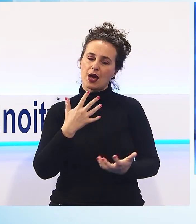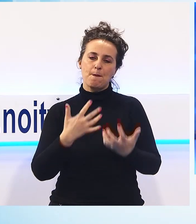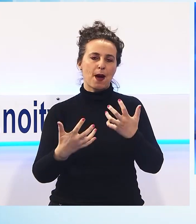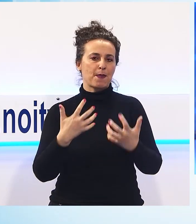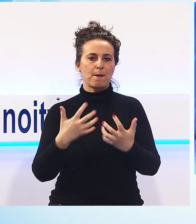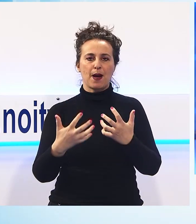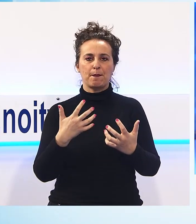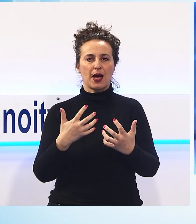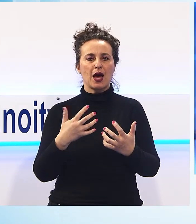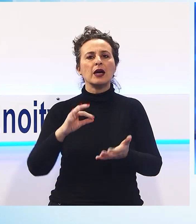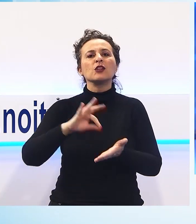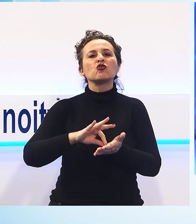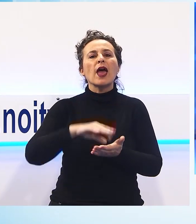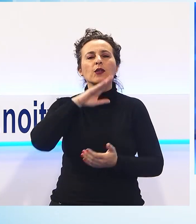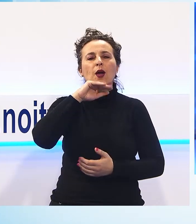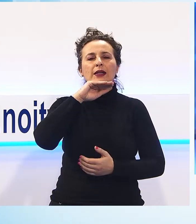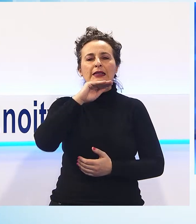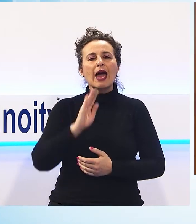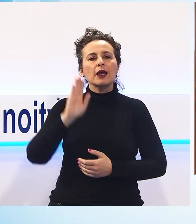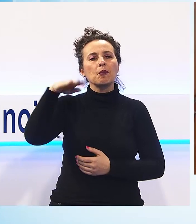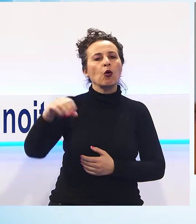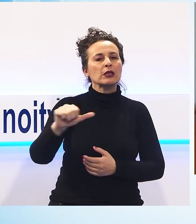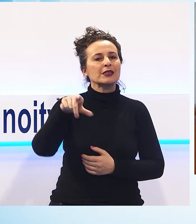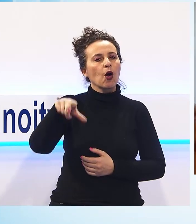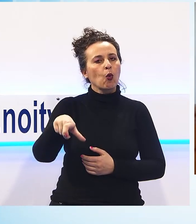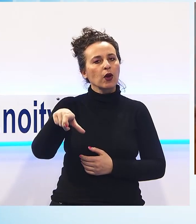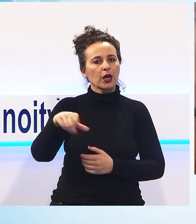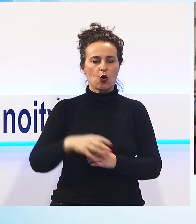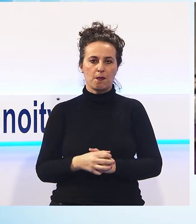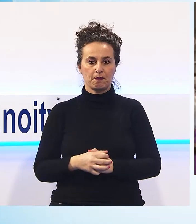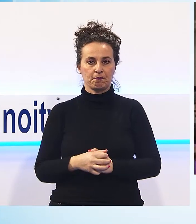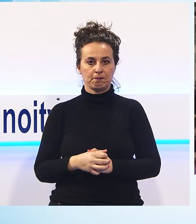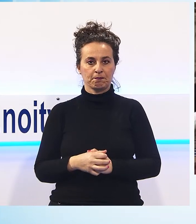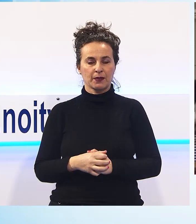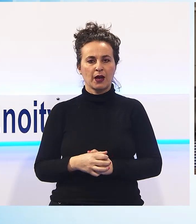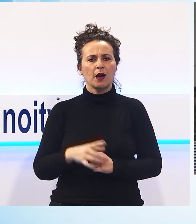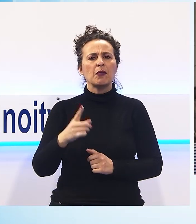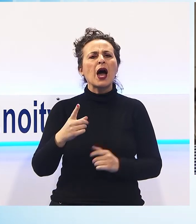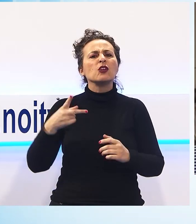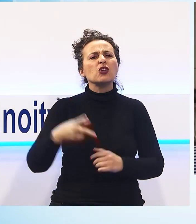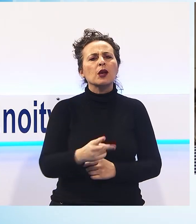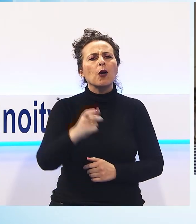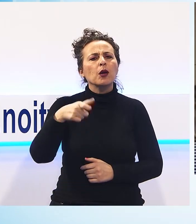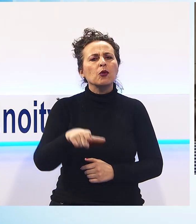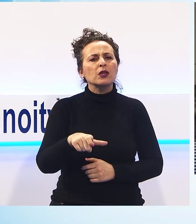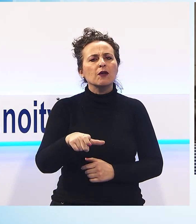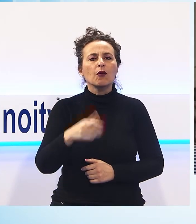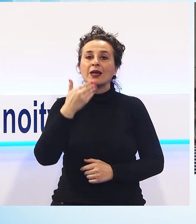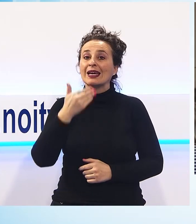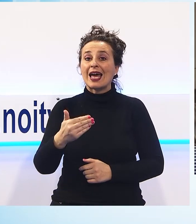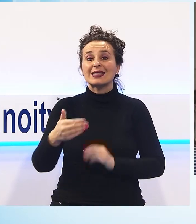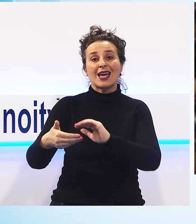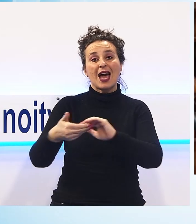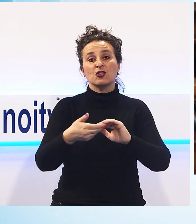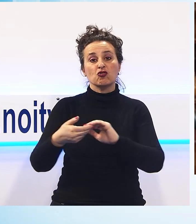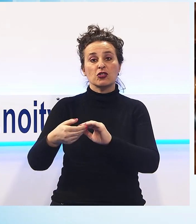al centro anziani di Monte San Quirico. L'impegno e la buona volontà dell'Avuls, l'associazione per il